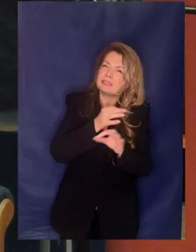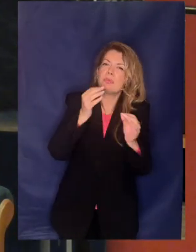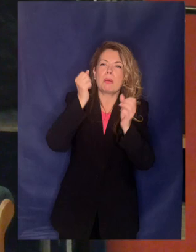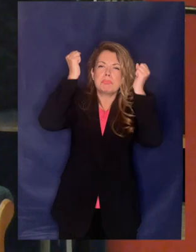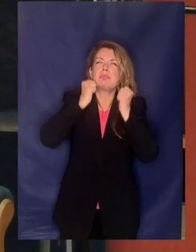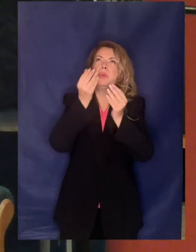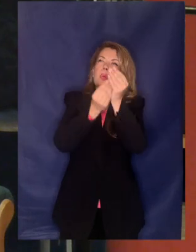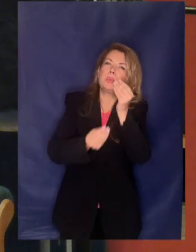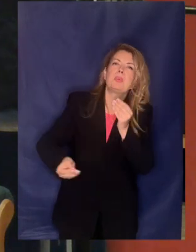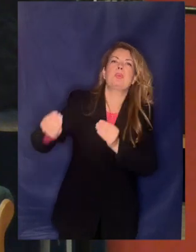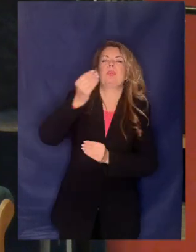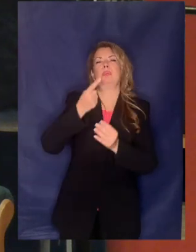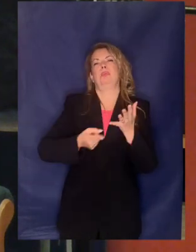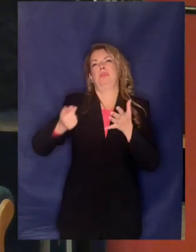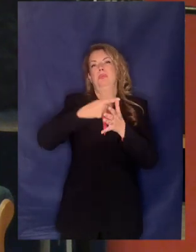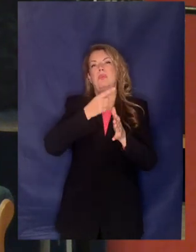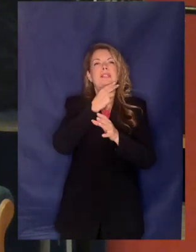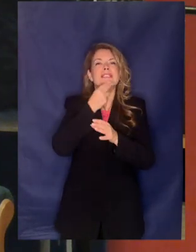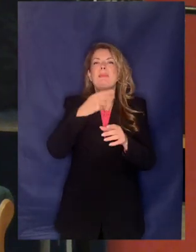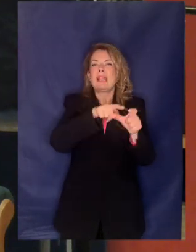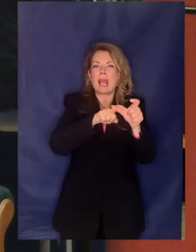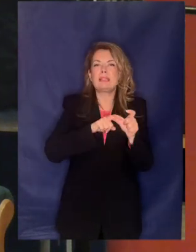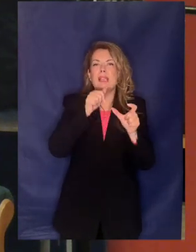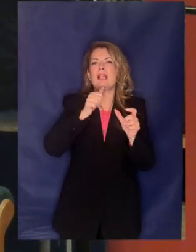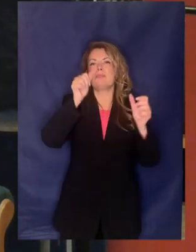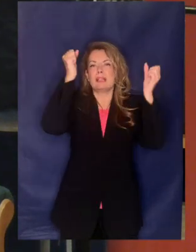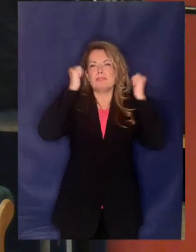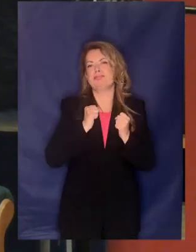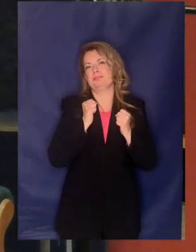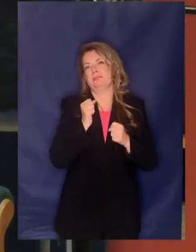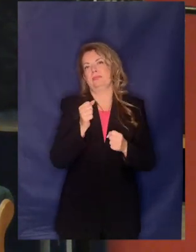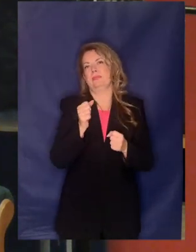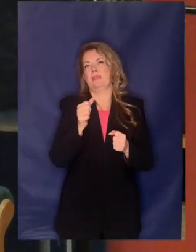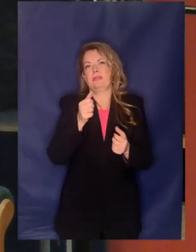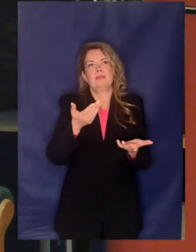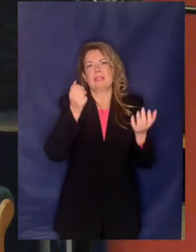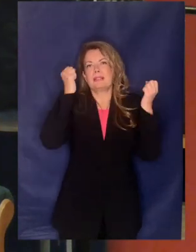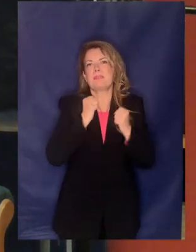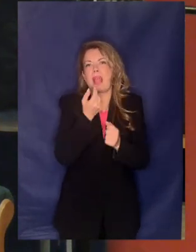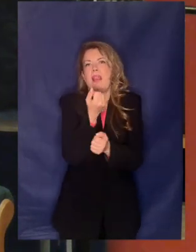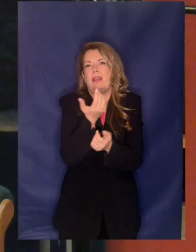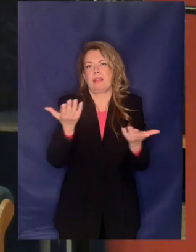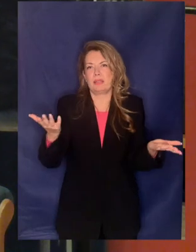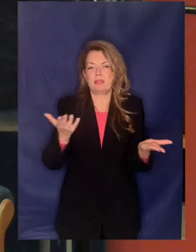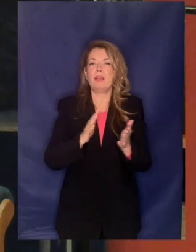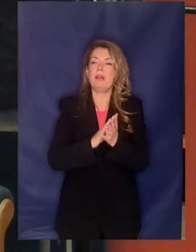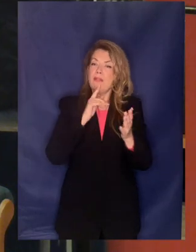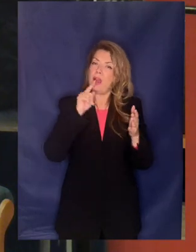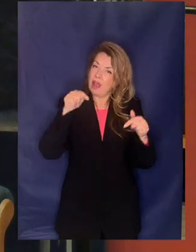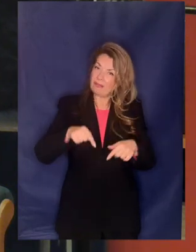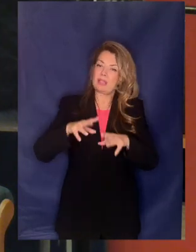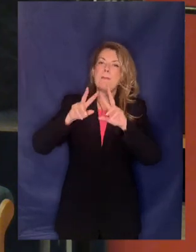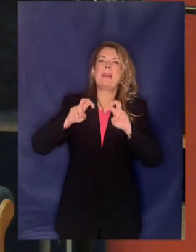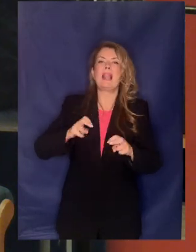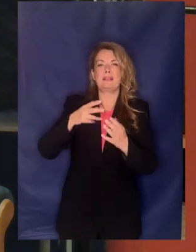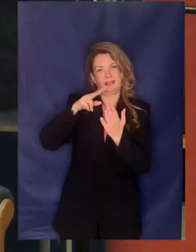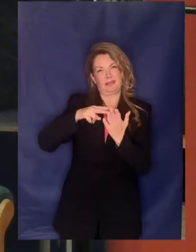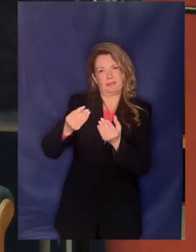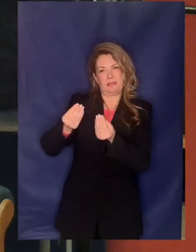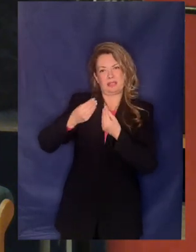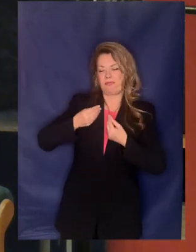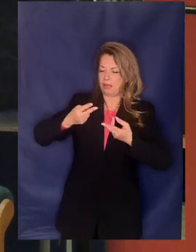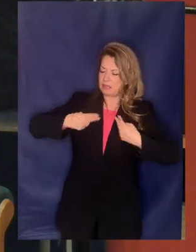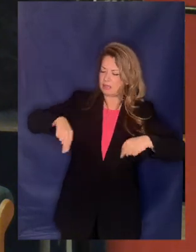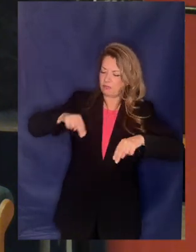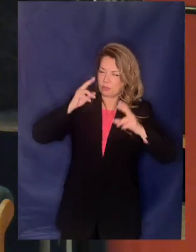δηλαδή μία εταιρεία χρεοκοπημένη αυτά ήταν και οι μελέτες οι οποίες μας φέραν στο Διοικητικό Συμβούλιο και μας λέγανε